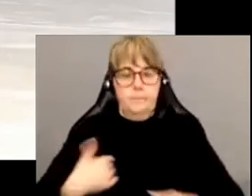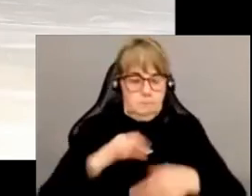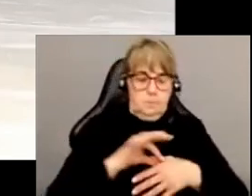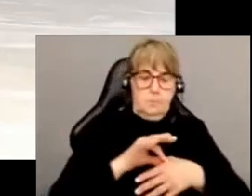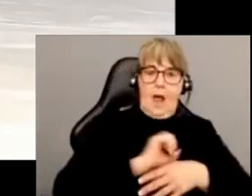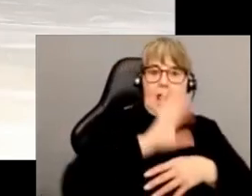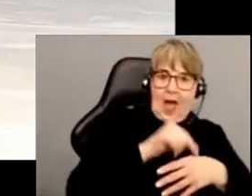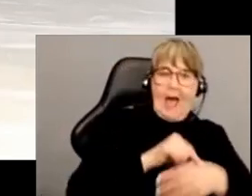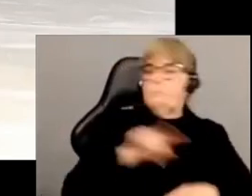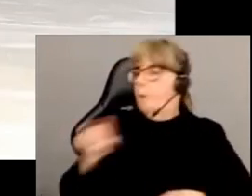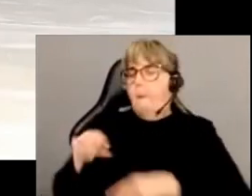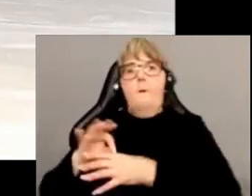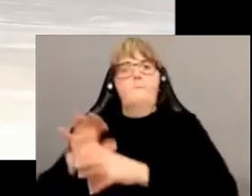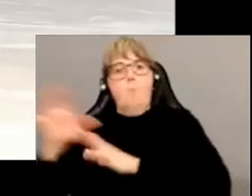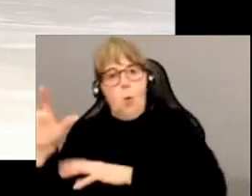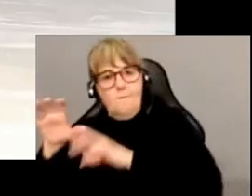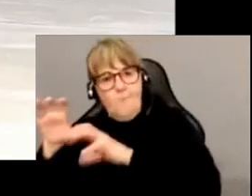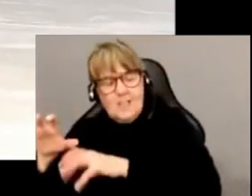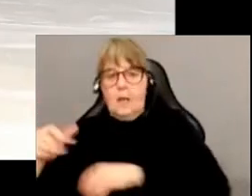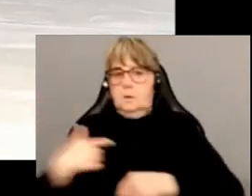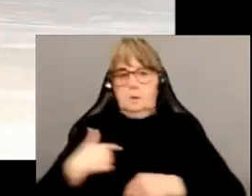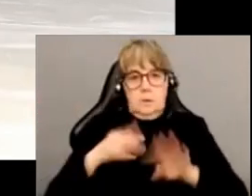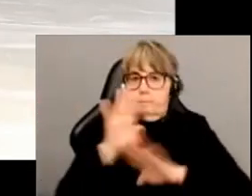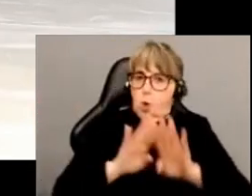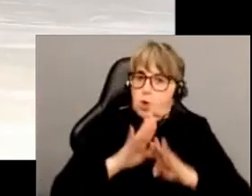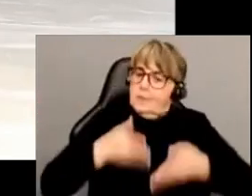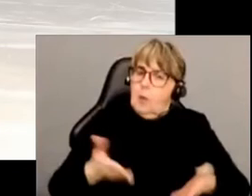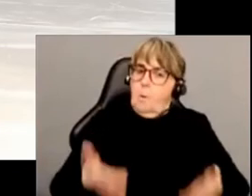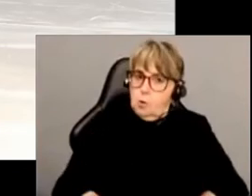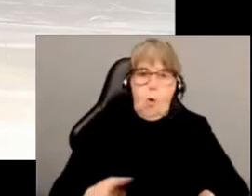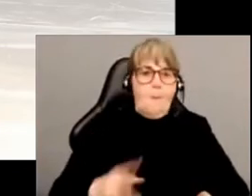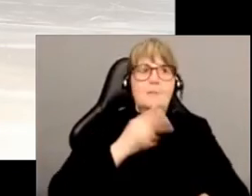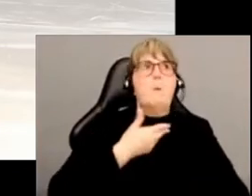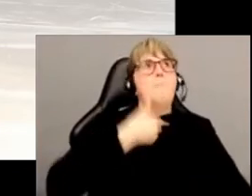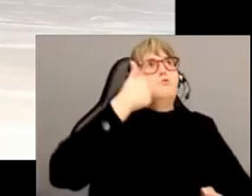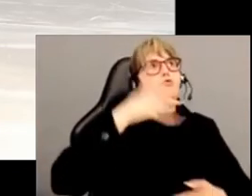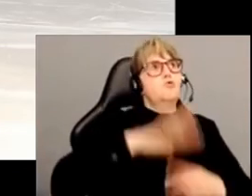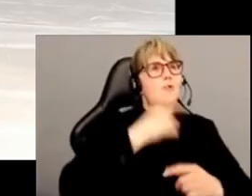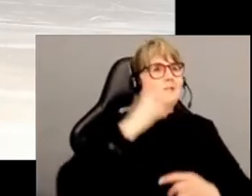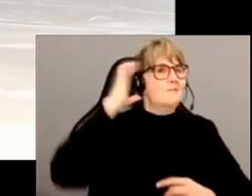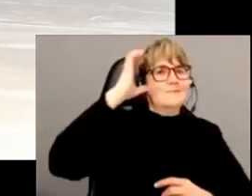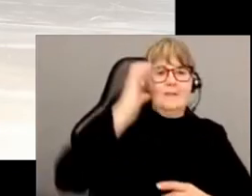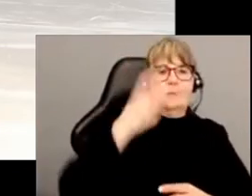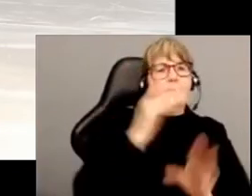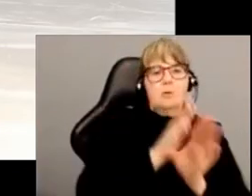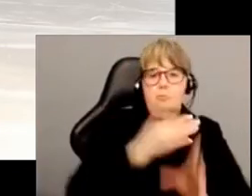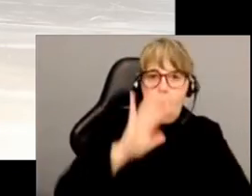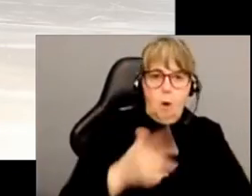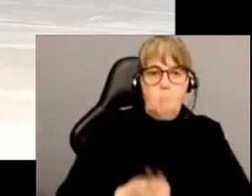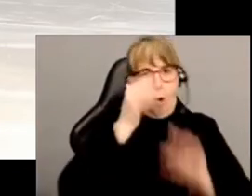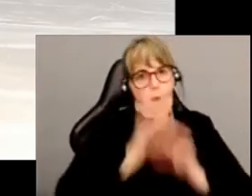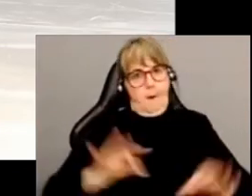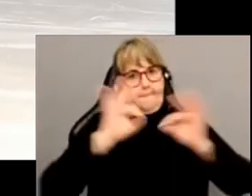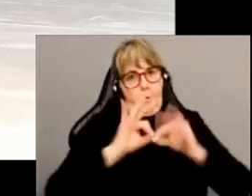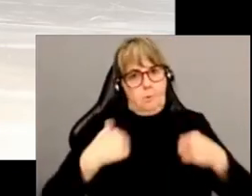plutôt que foncée, qui aussi un fait purement biologique, il n rien sur ma vie psychologique, ce fait-là, il ne justifie pas qu'on accorde plus d'importance